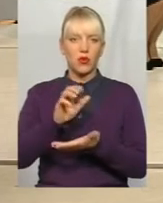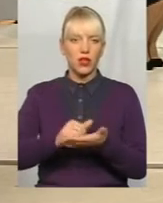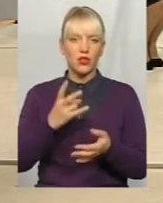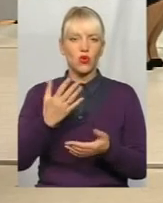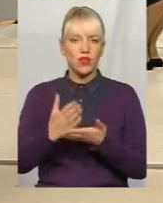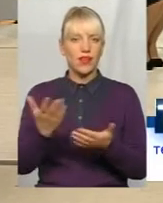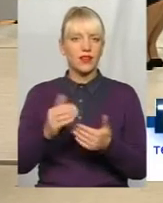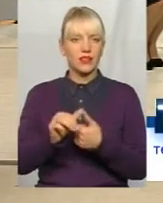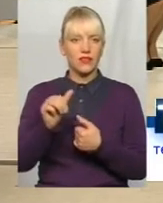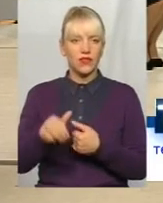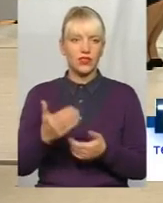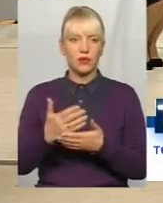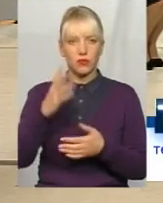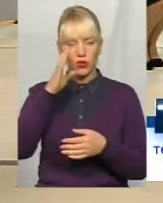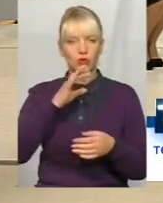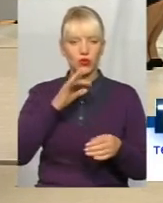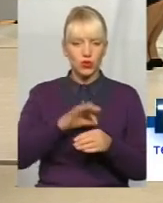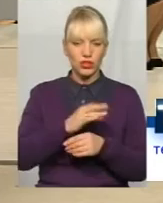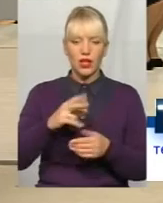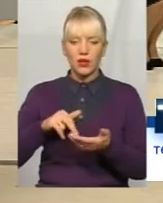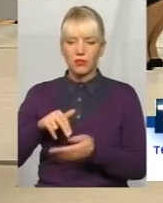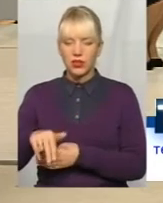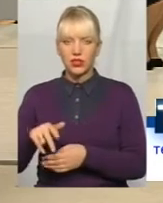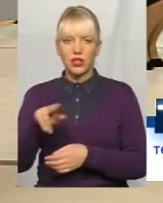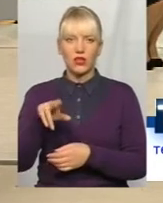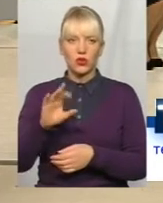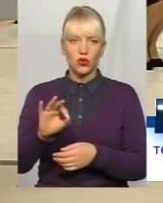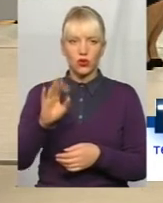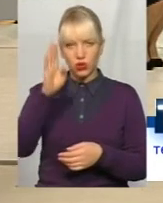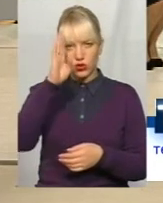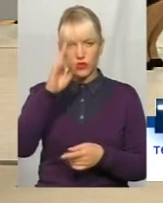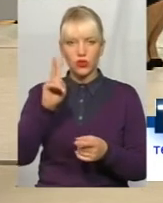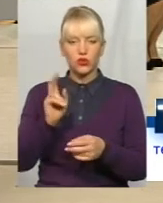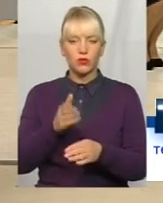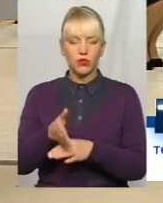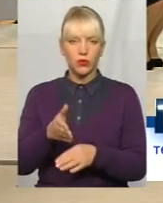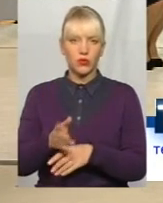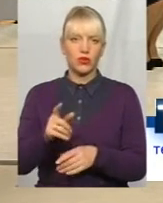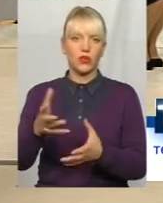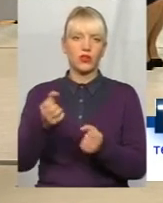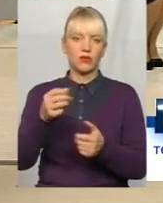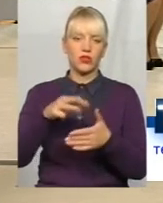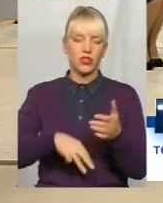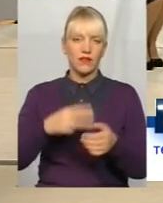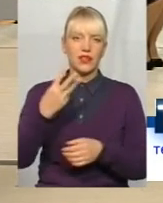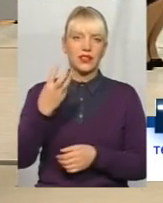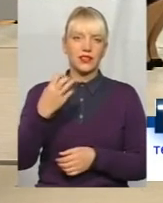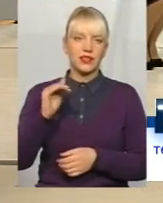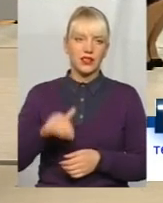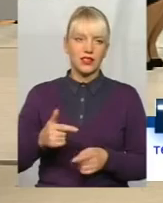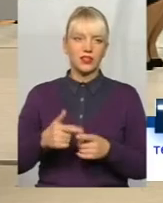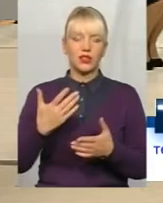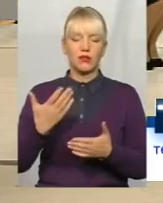винятки. Дружина прийшла до чоловіка щось допомогти, отримав штраф 300 тисяч. Хтось там під час відпустки, дочка працює в банку, під час